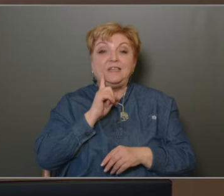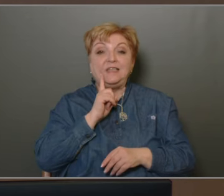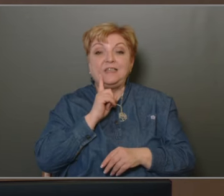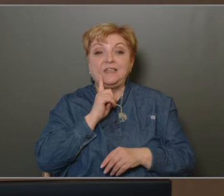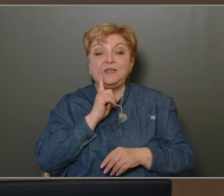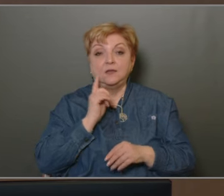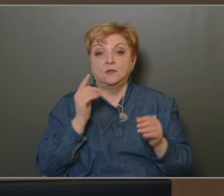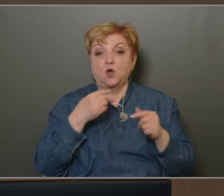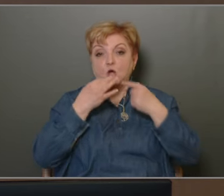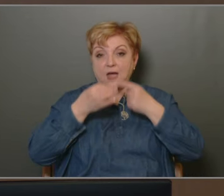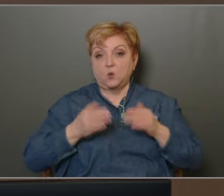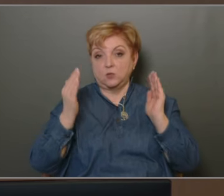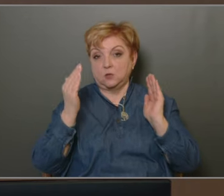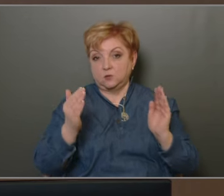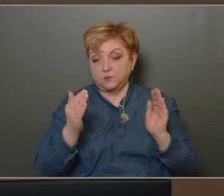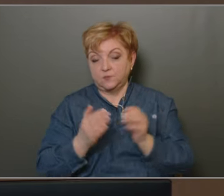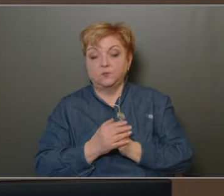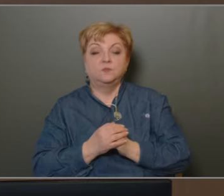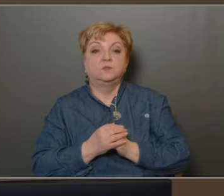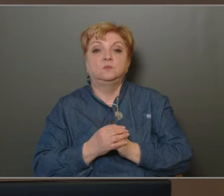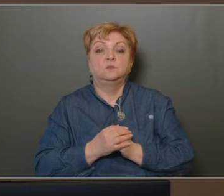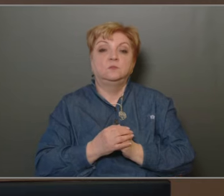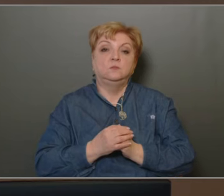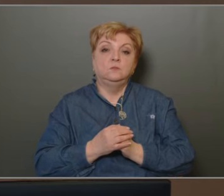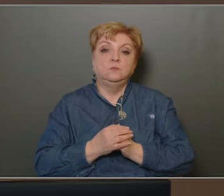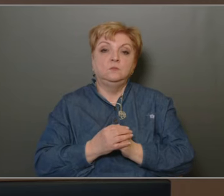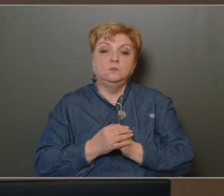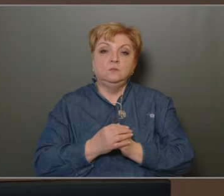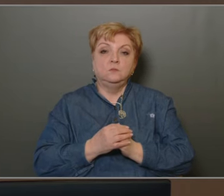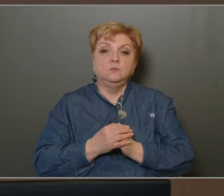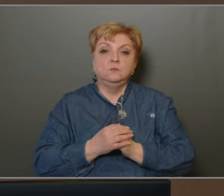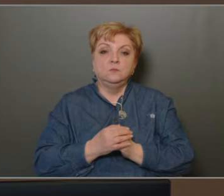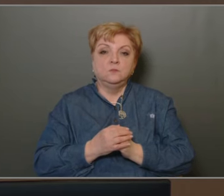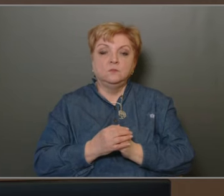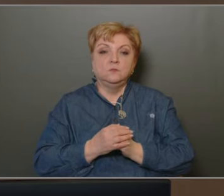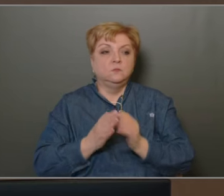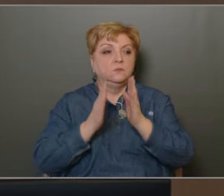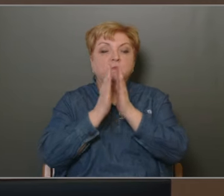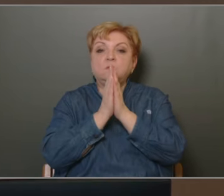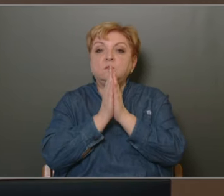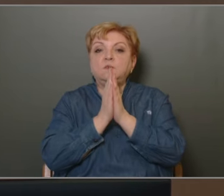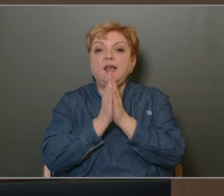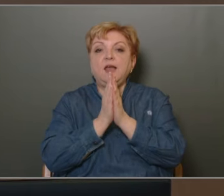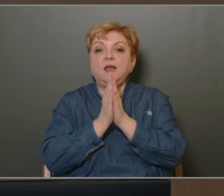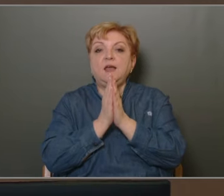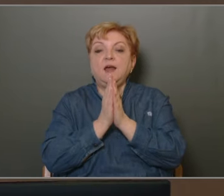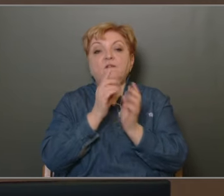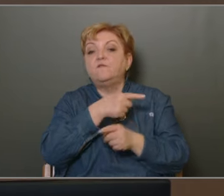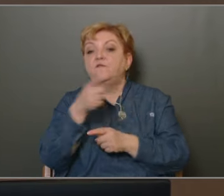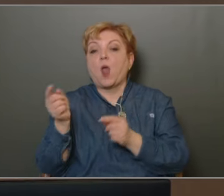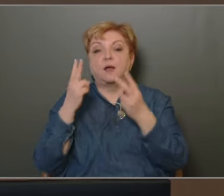határozati javaslatról egyszerű-egyszerű többséggel kell döntenünk. Kére valaki más